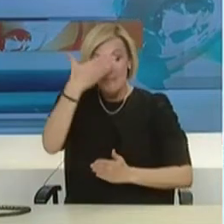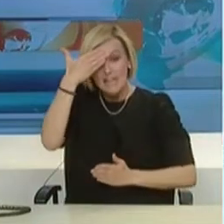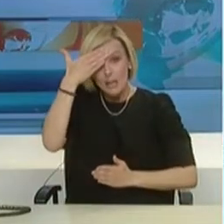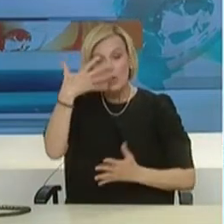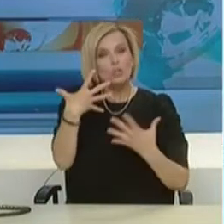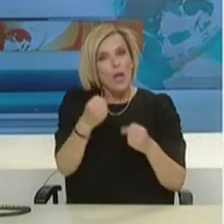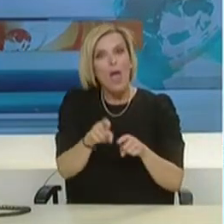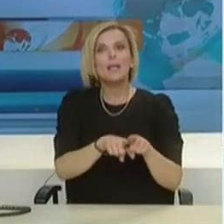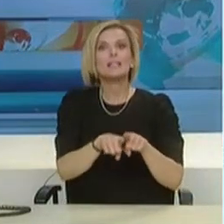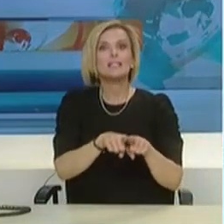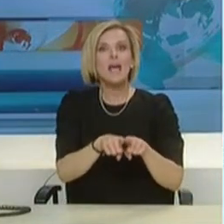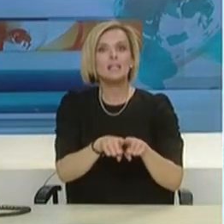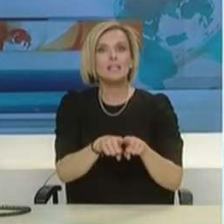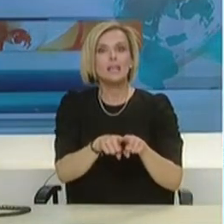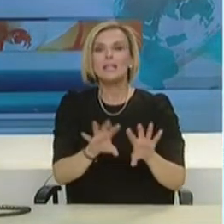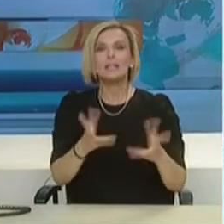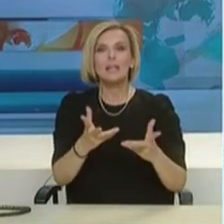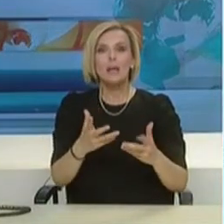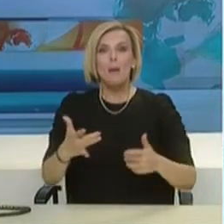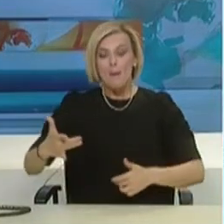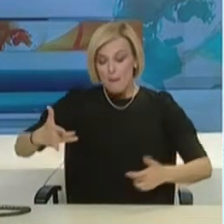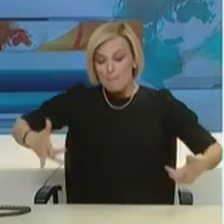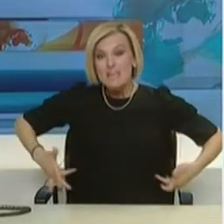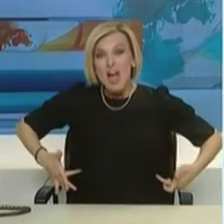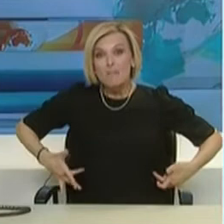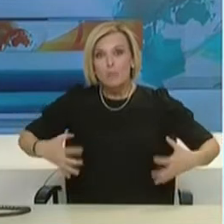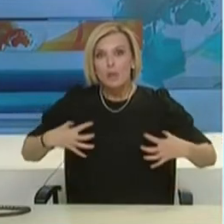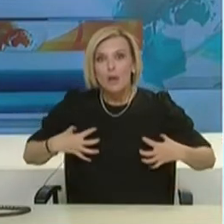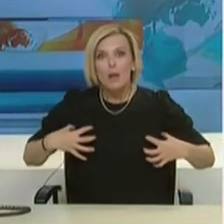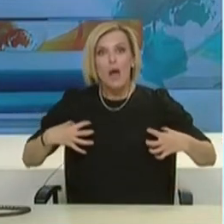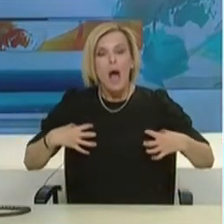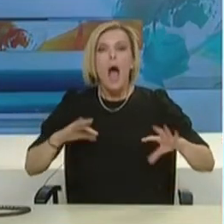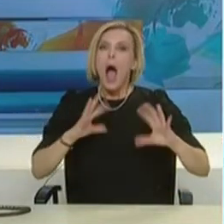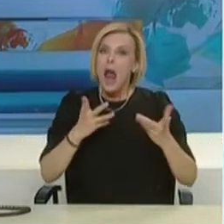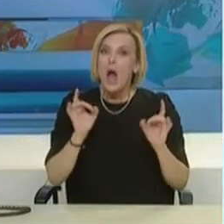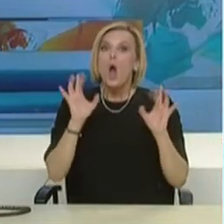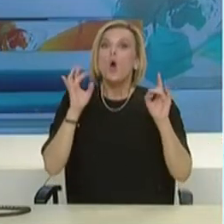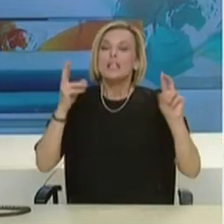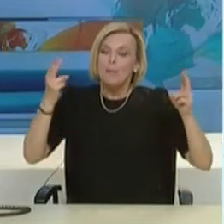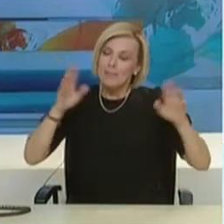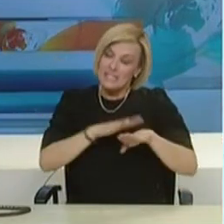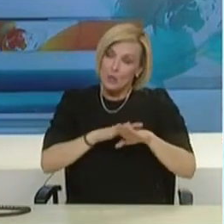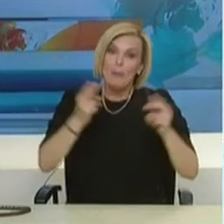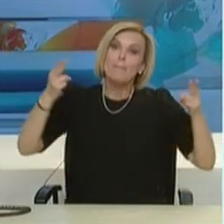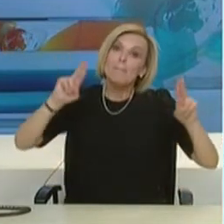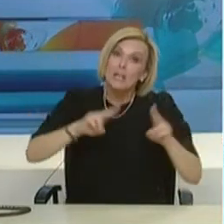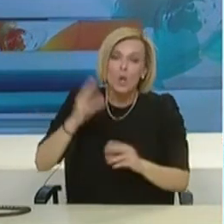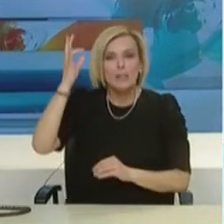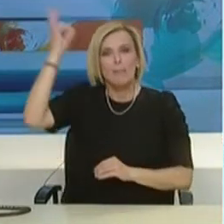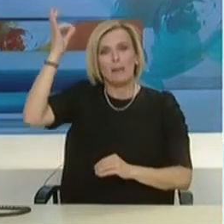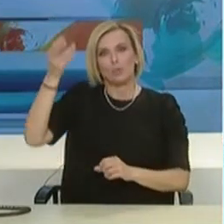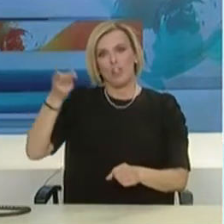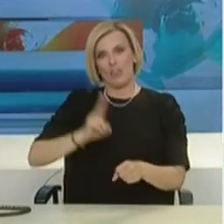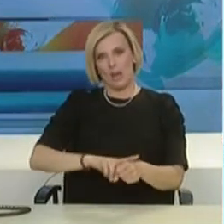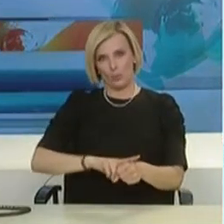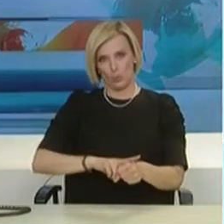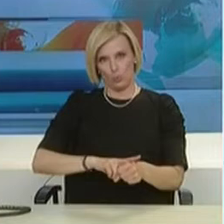εμφανίσει κάποιος αναπνευστική ανεπάρκεια, αλλά μικρότερη πιθανότητα θανάτου, που δείχνει ότι υπηρετός είναι μια σημαντική γραμμή άμυνας για αυτόν τον